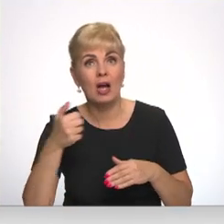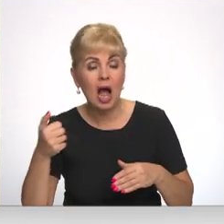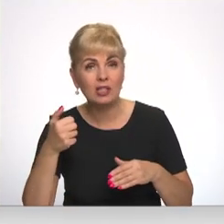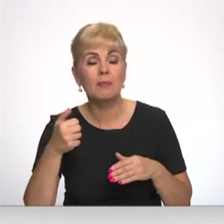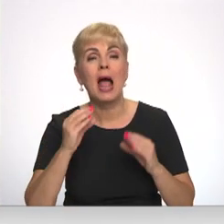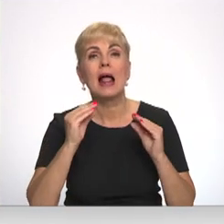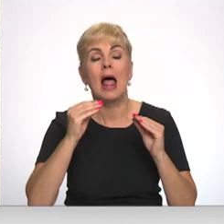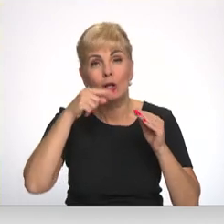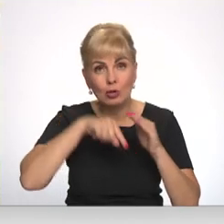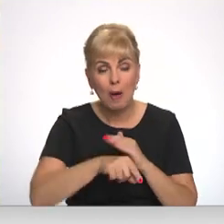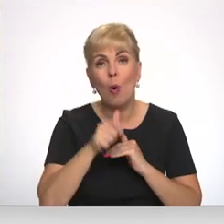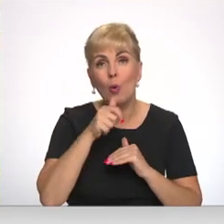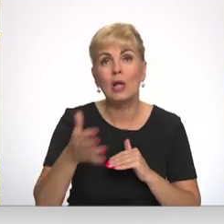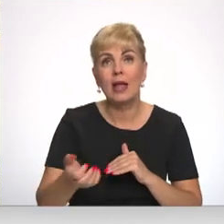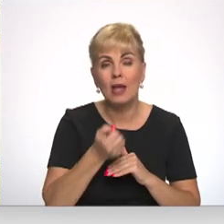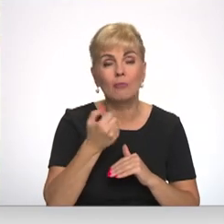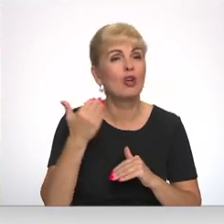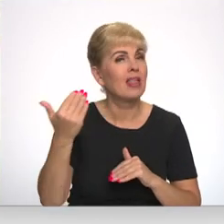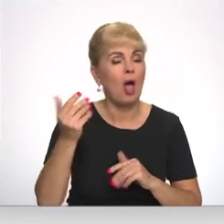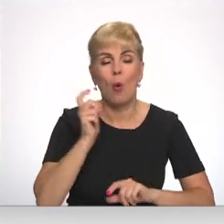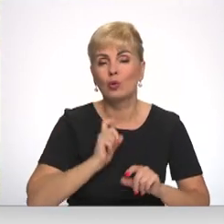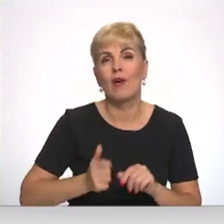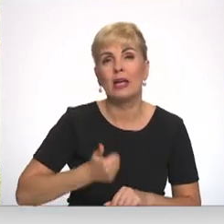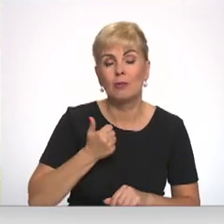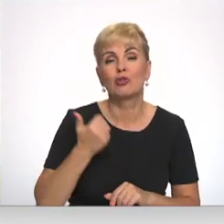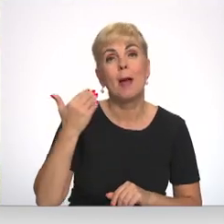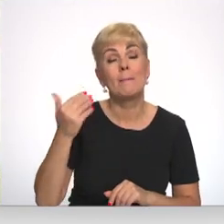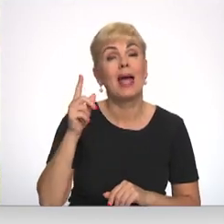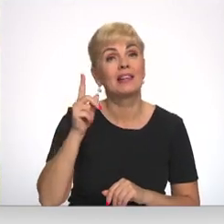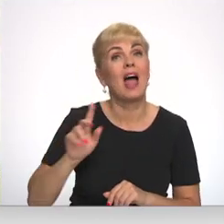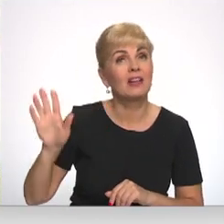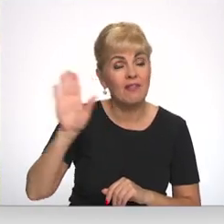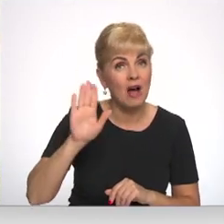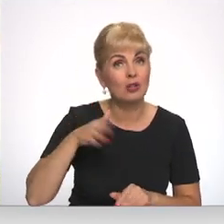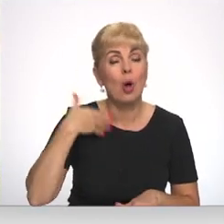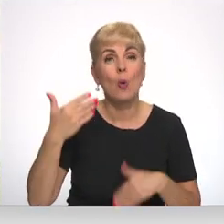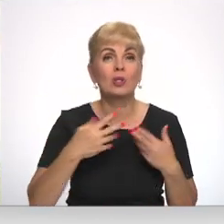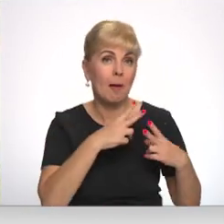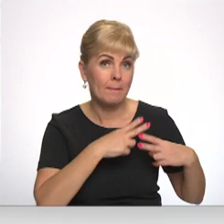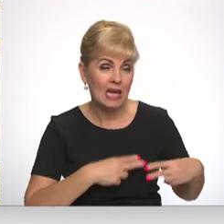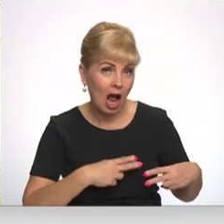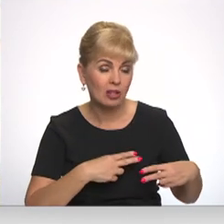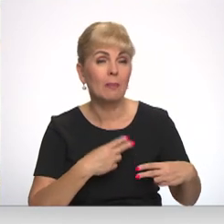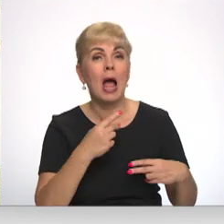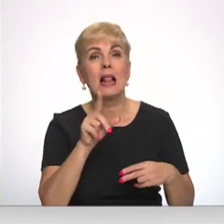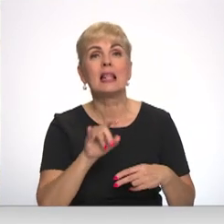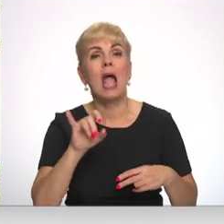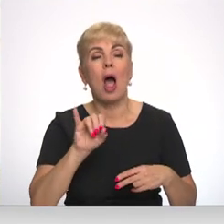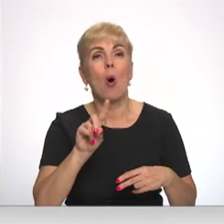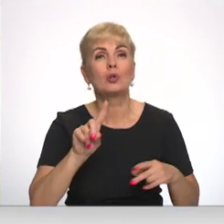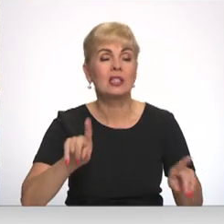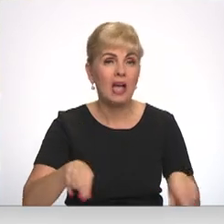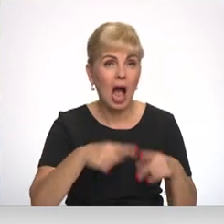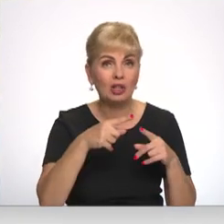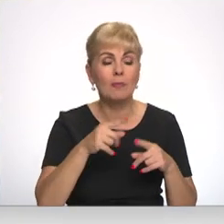pagrabu un ūdens ņemšanas vietu nav universitātes īpašums. Tas pieder valstī. Tas satrauc biedrību lielautas satīstībai, kuras vīzija